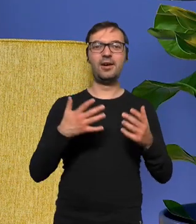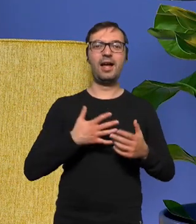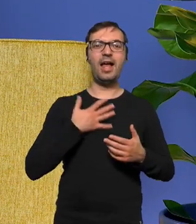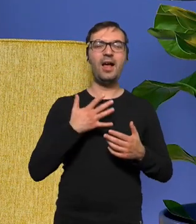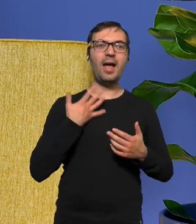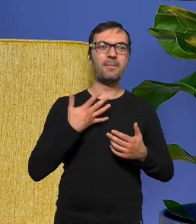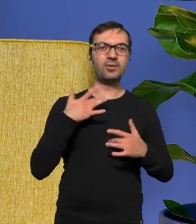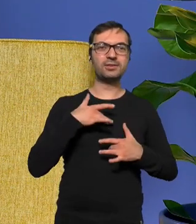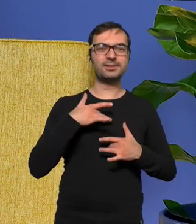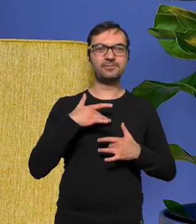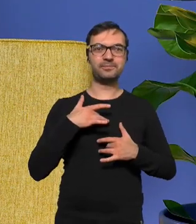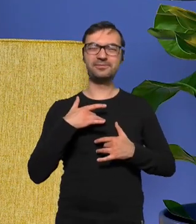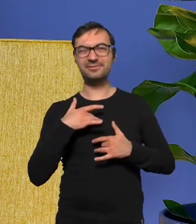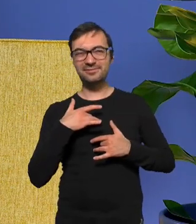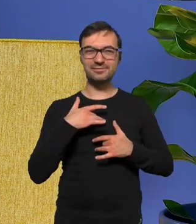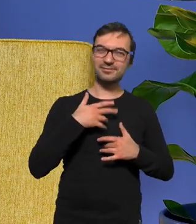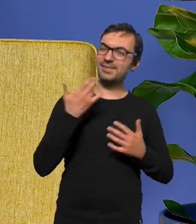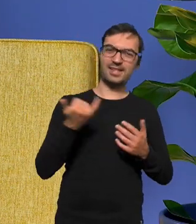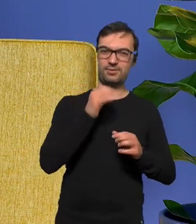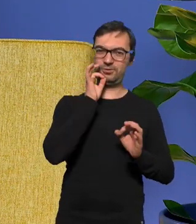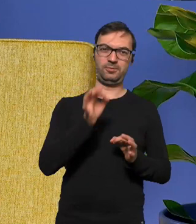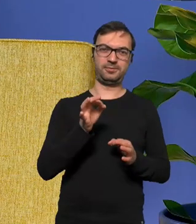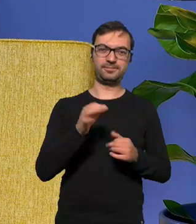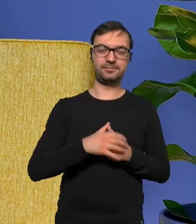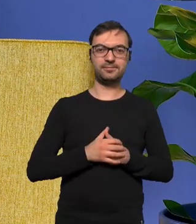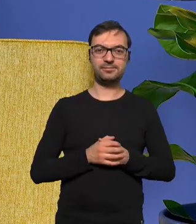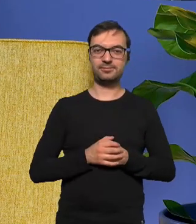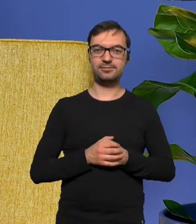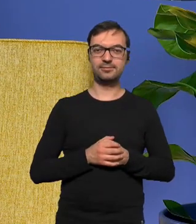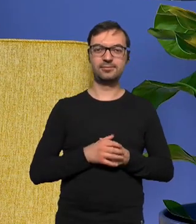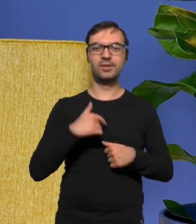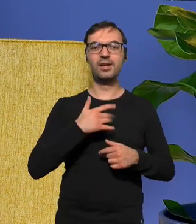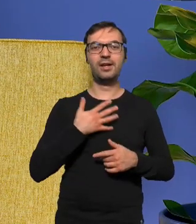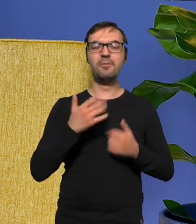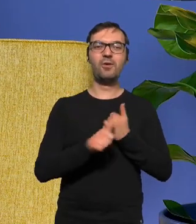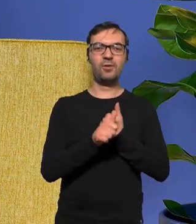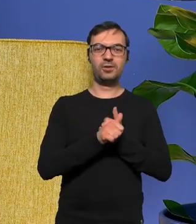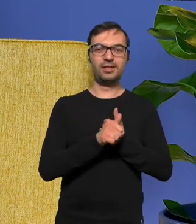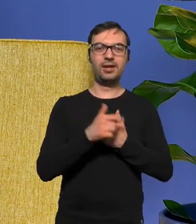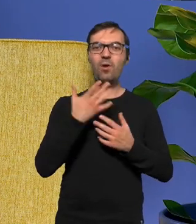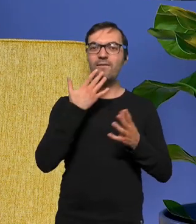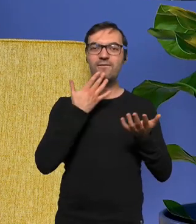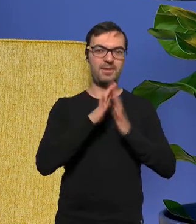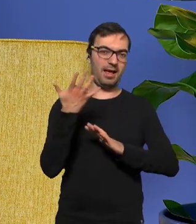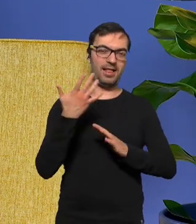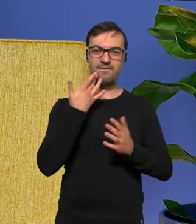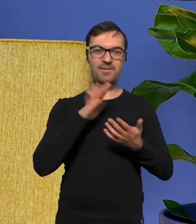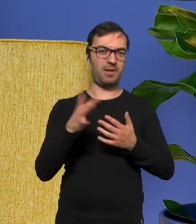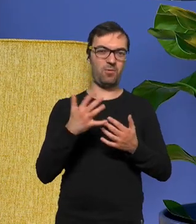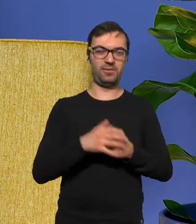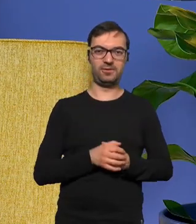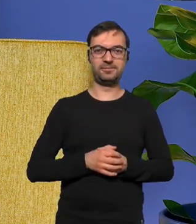które nie zawsze bywa korzystne dla człowieka a często bywa wypalająco kończącym uczuciem